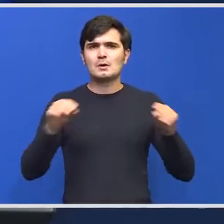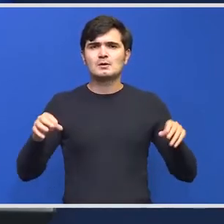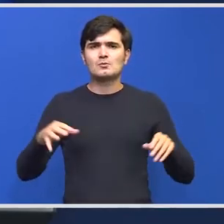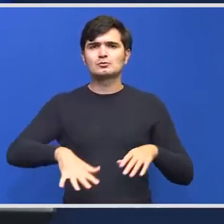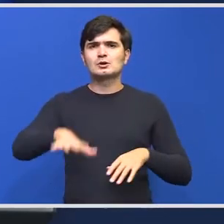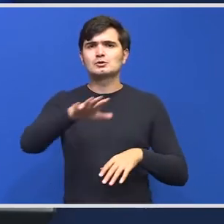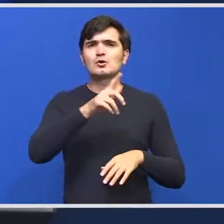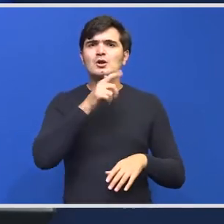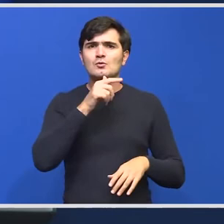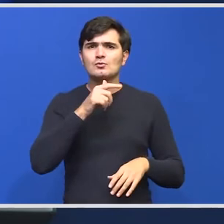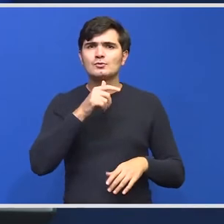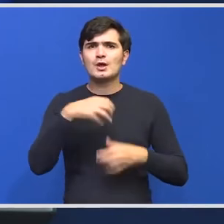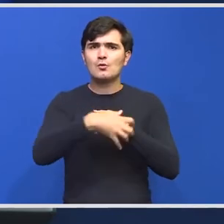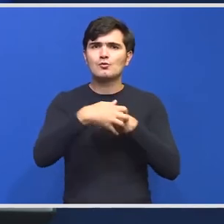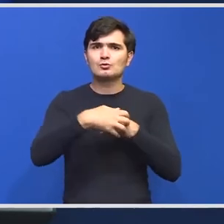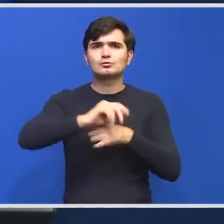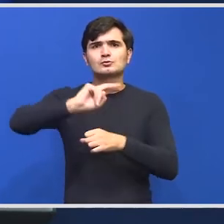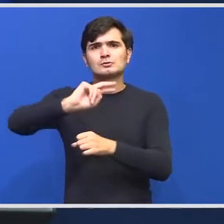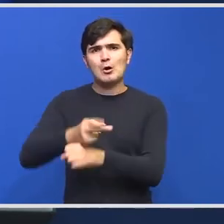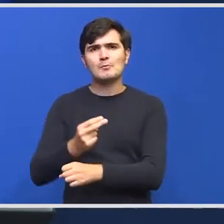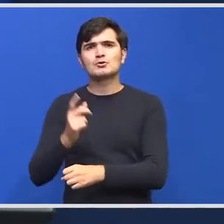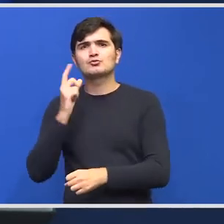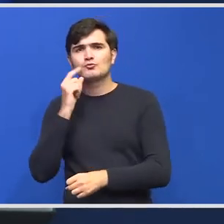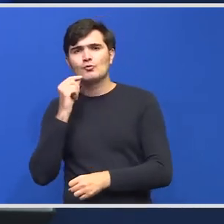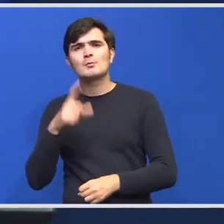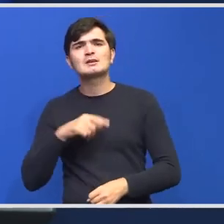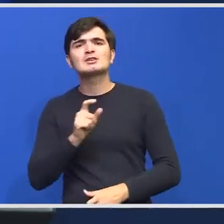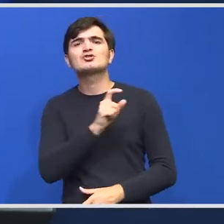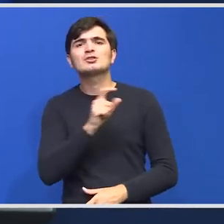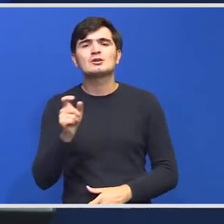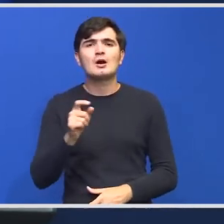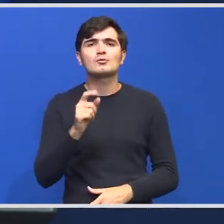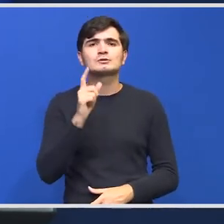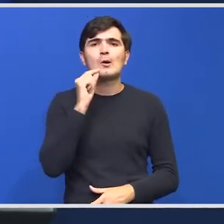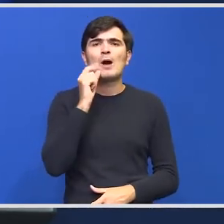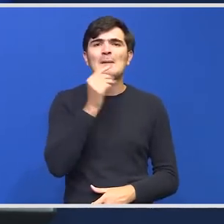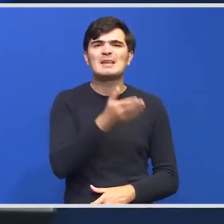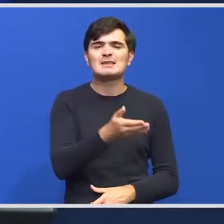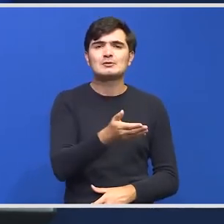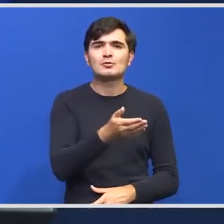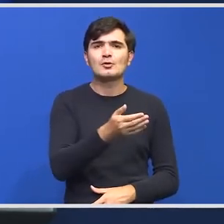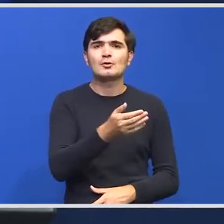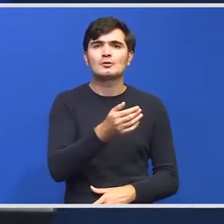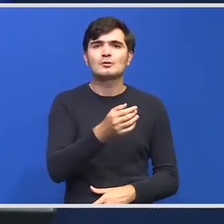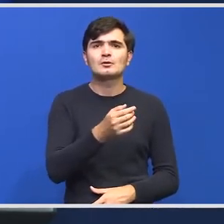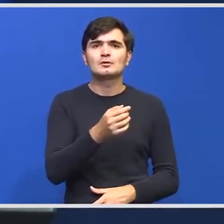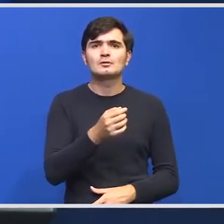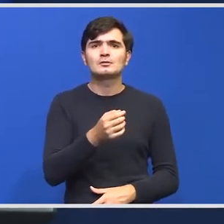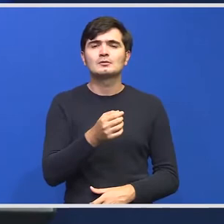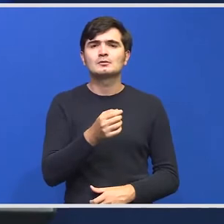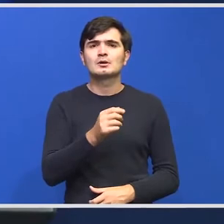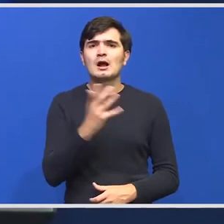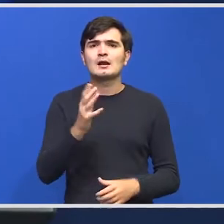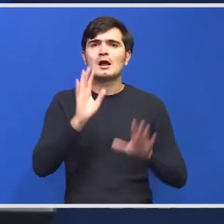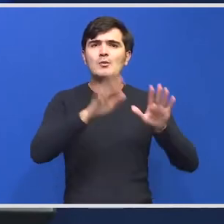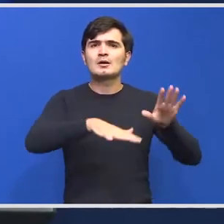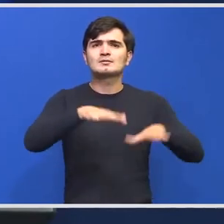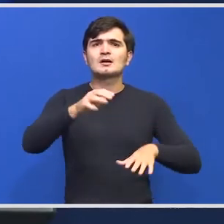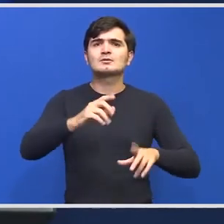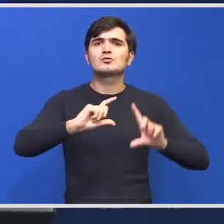unde s-a produs habituarea ursului se datorează și un management lui defectuos în ceea ce privește deșeurile